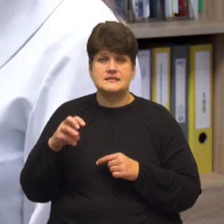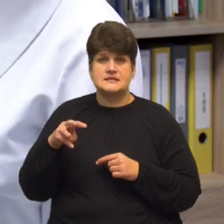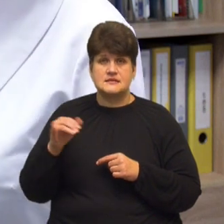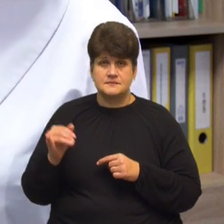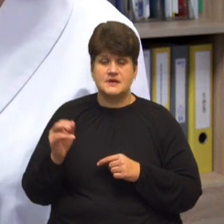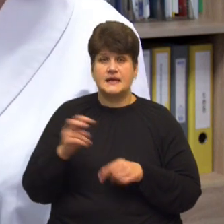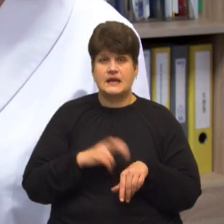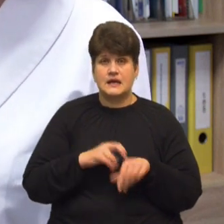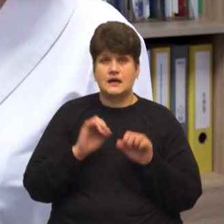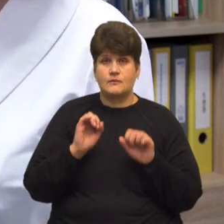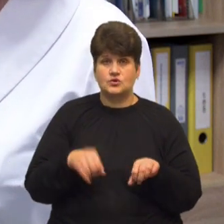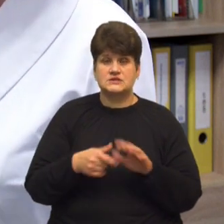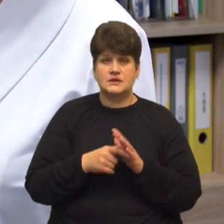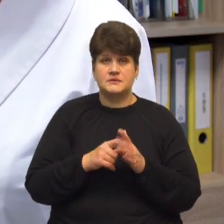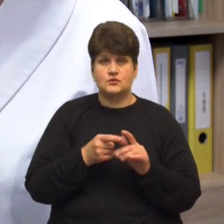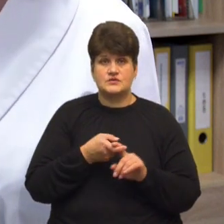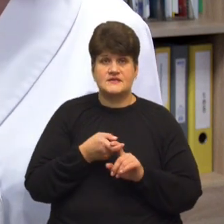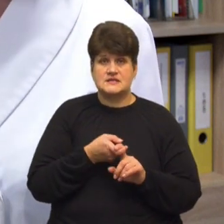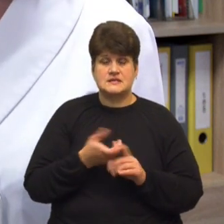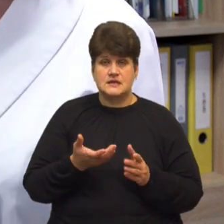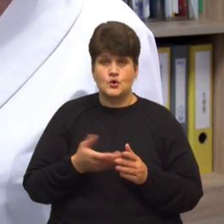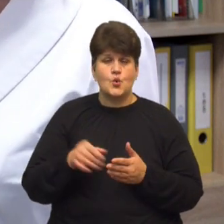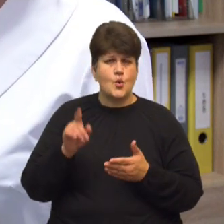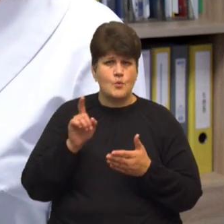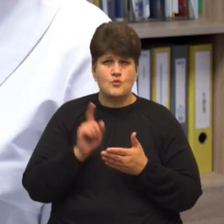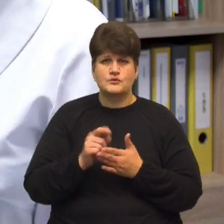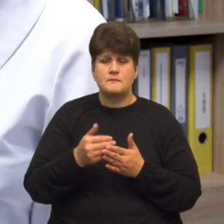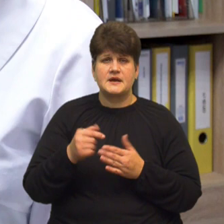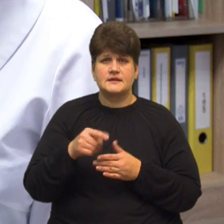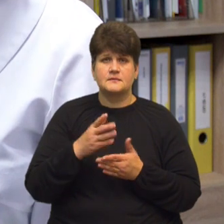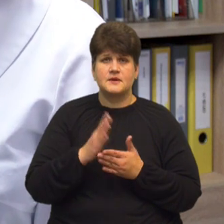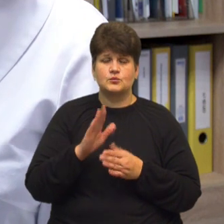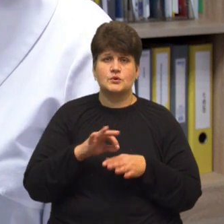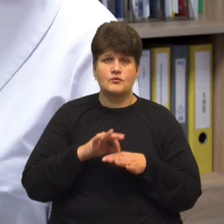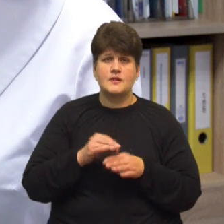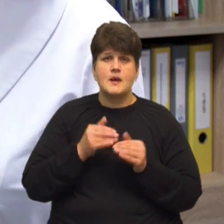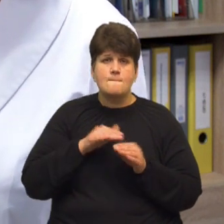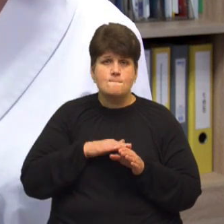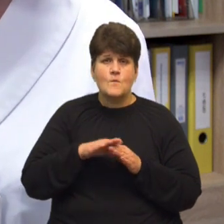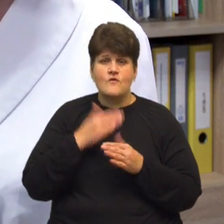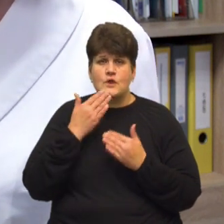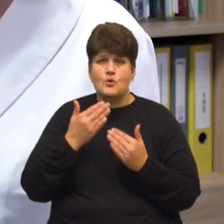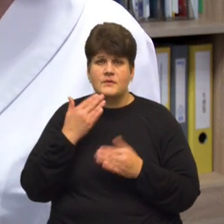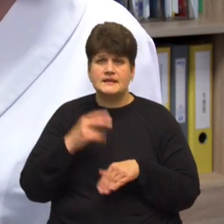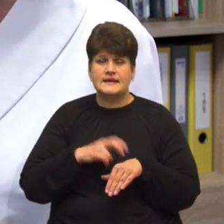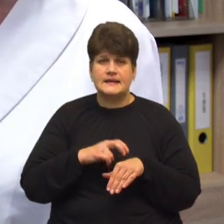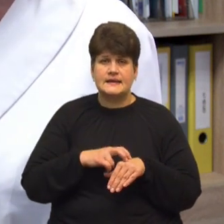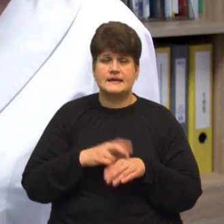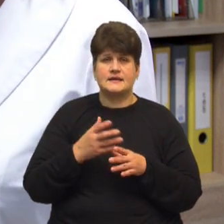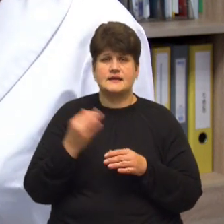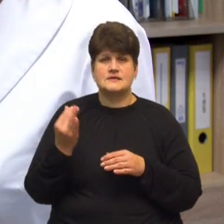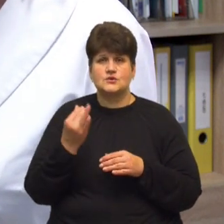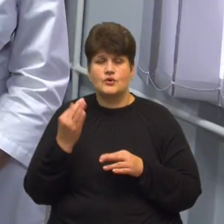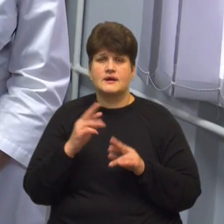і лікар може прямо з кабінету зв'язатися. Обов'язково перед тим має бути проведено повне опитування лікарем, збір анамнезу, історії, як